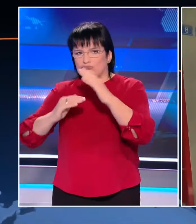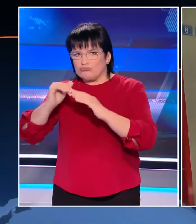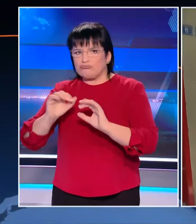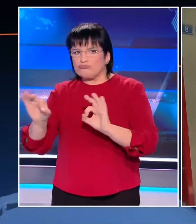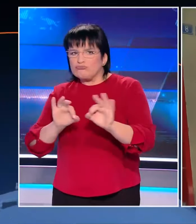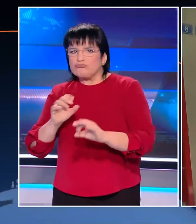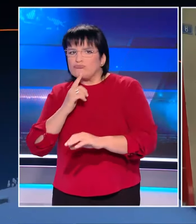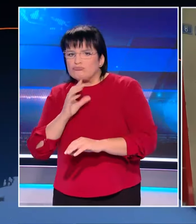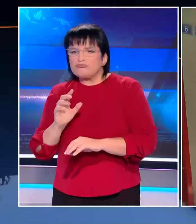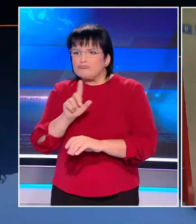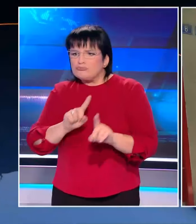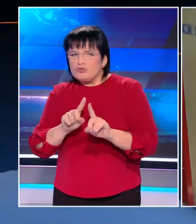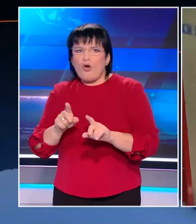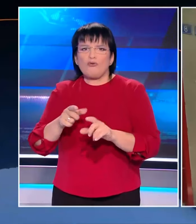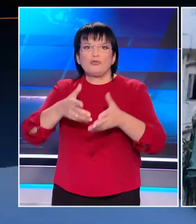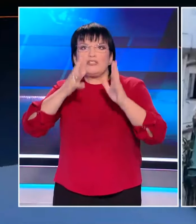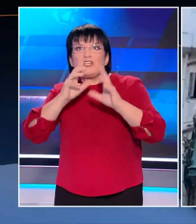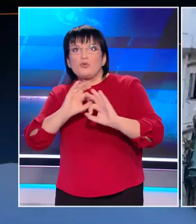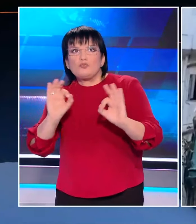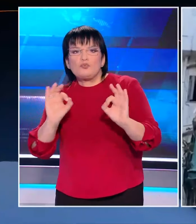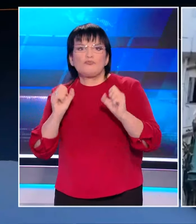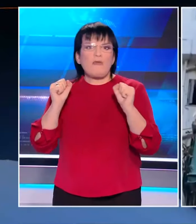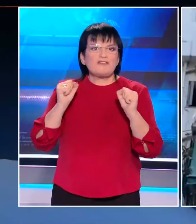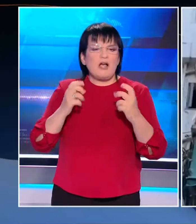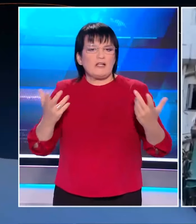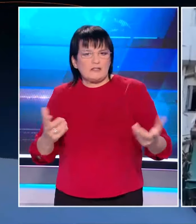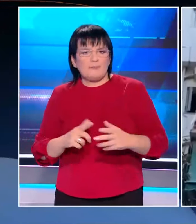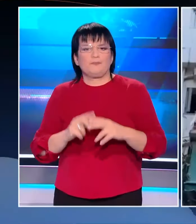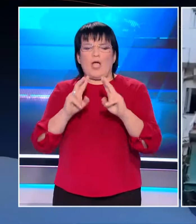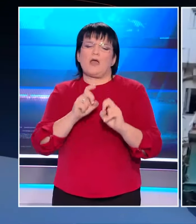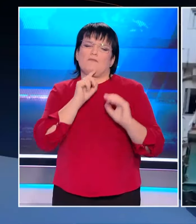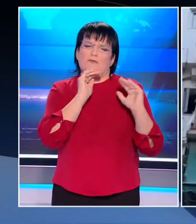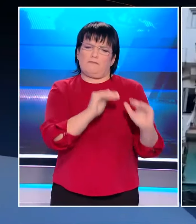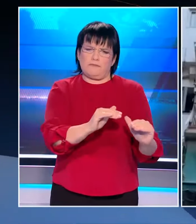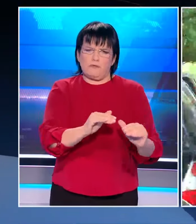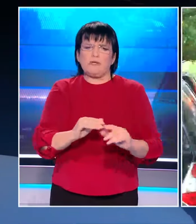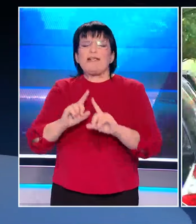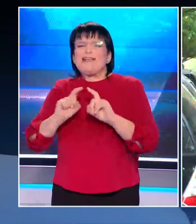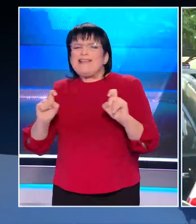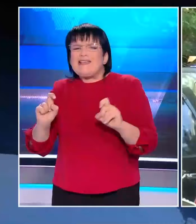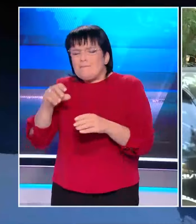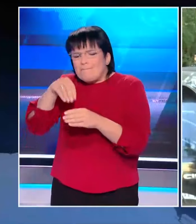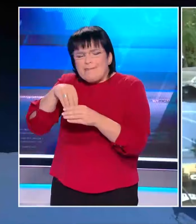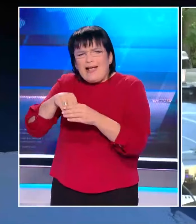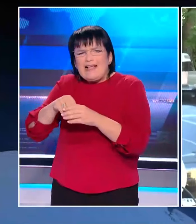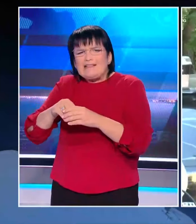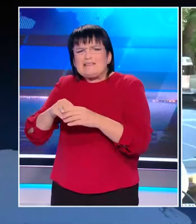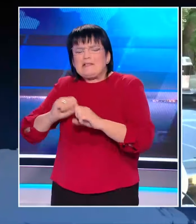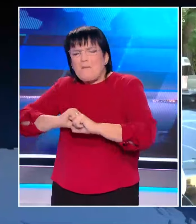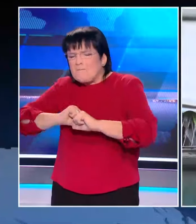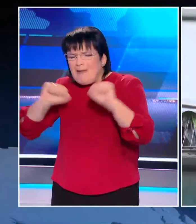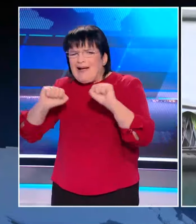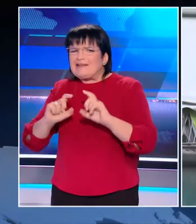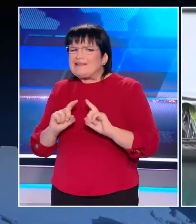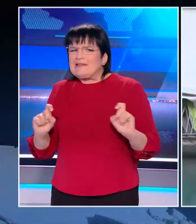την στατικότητα και την καταλληλότητα του κτηρίου. Οι έρευνες συνεχίζονται με αμοιότη ένταση για να διαπιστωθεί το είδος της εκρηκτικής ύλης που χρησιμοποιήθηκε,